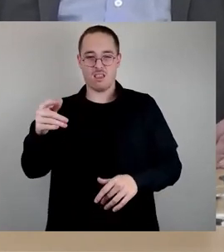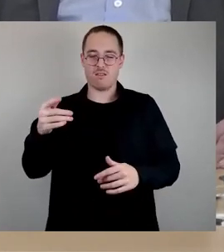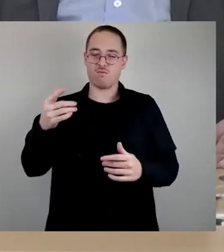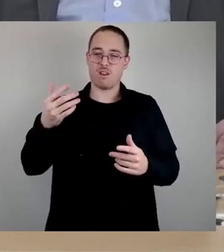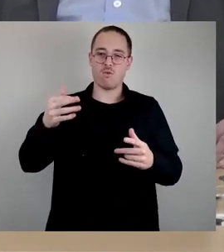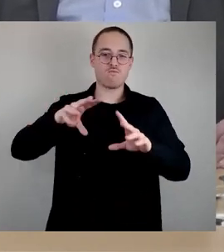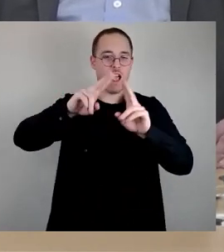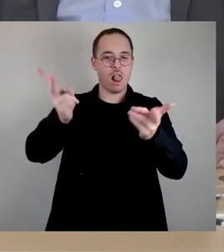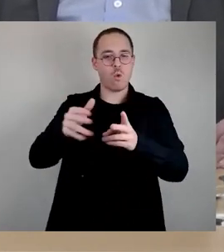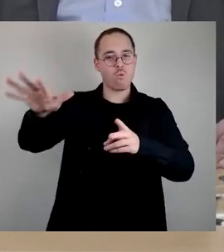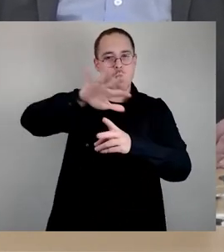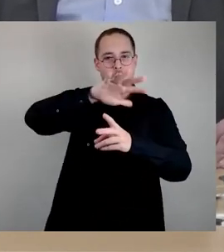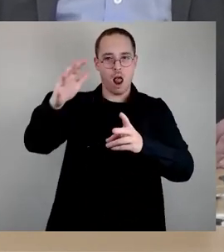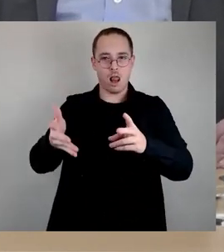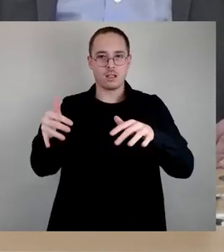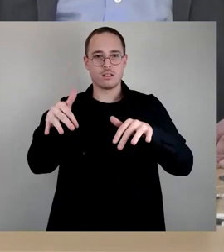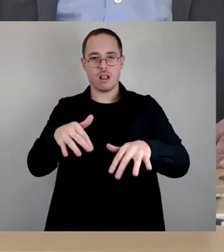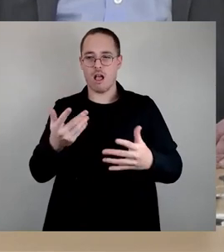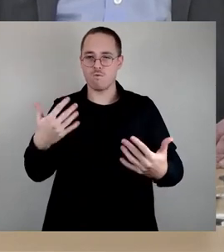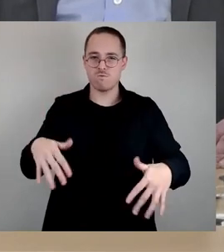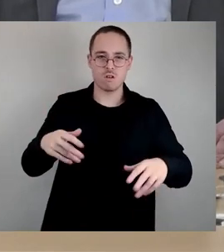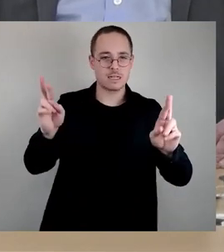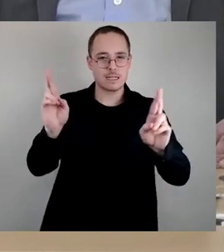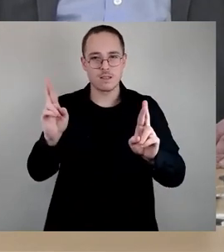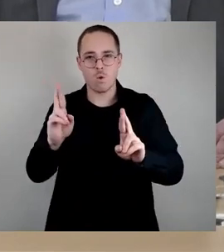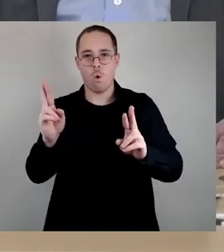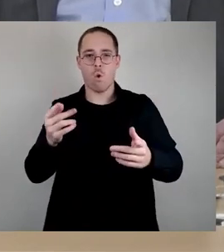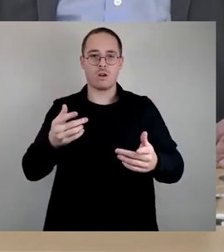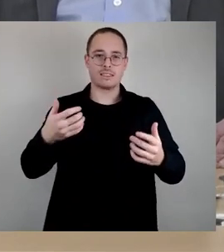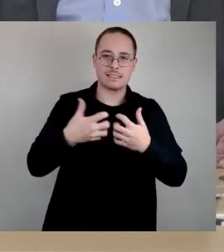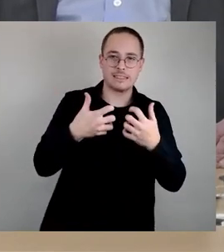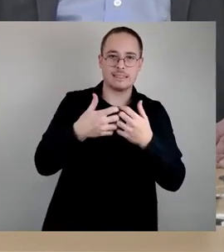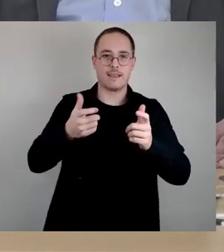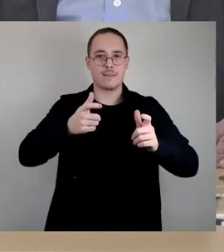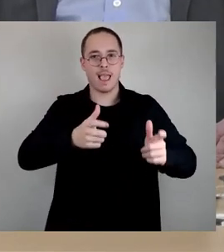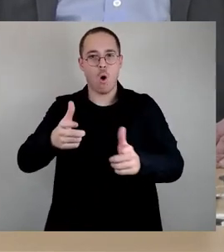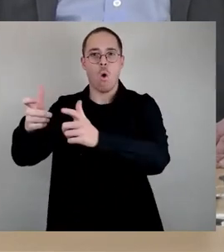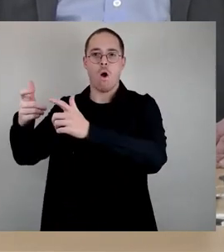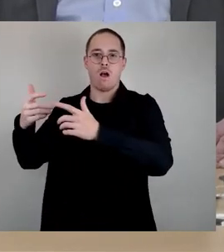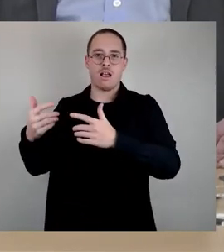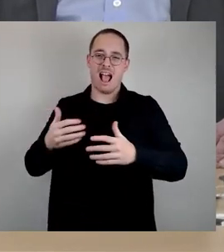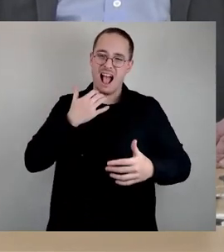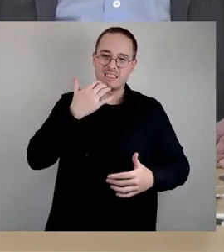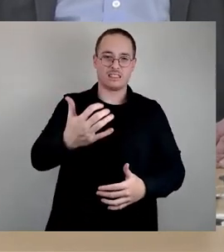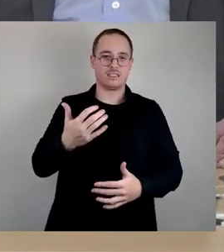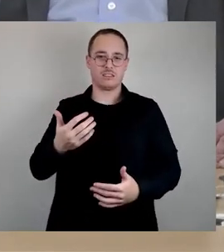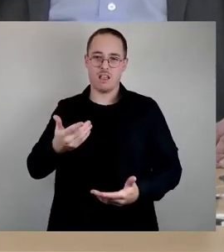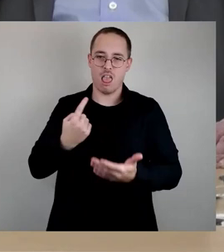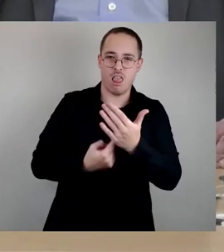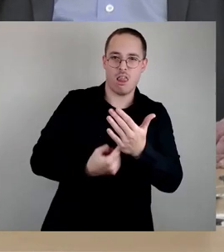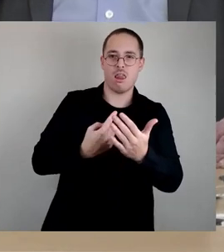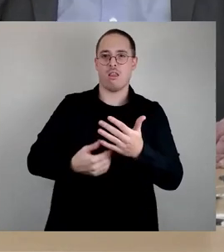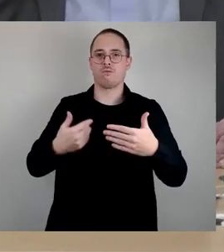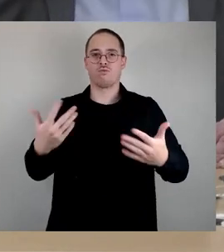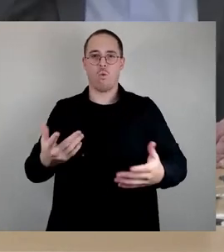Krieg und Terror leiden, wenn Hass, Hetze und Gewalt, wenn Rassismus und Antisemitismus sie erneut ihren Weg